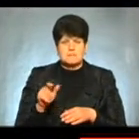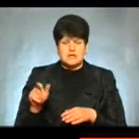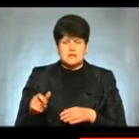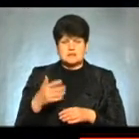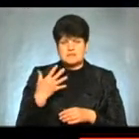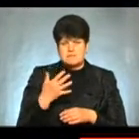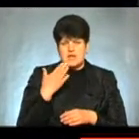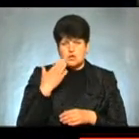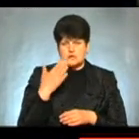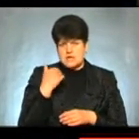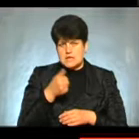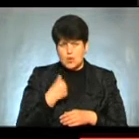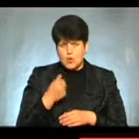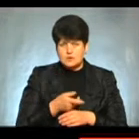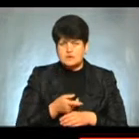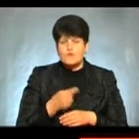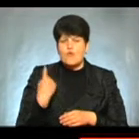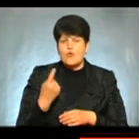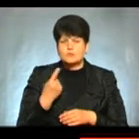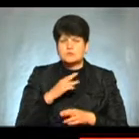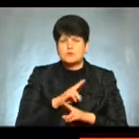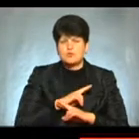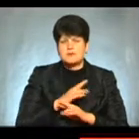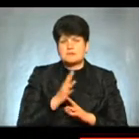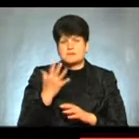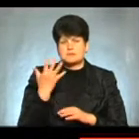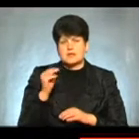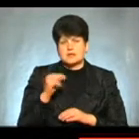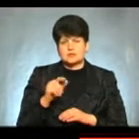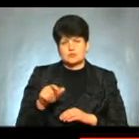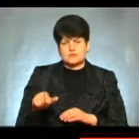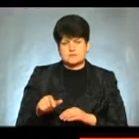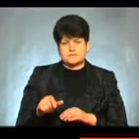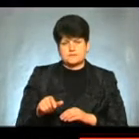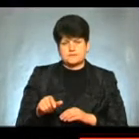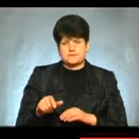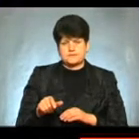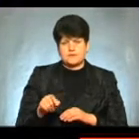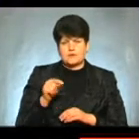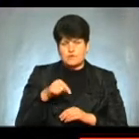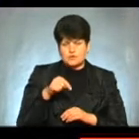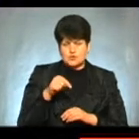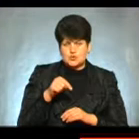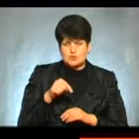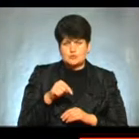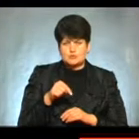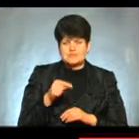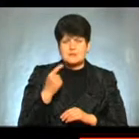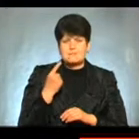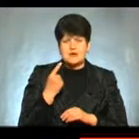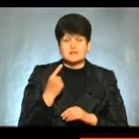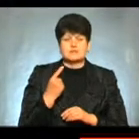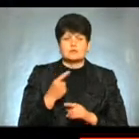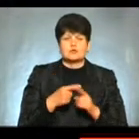п'ять останніх років в області померло більше 5 тисяч осіб Тільки в цьому, за першу і